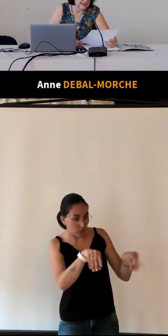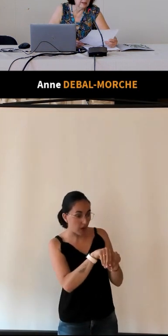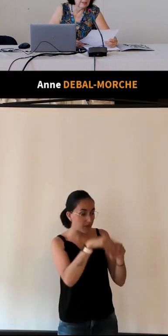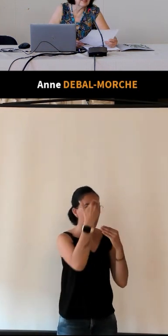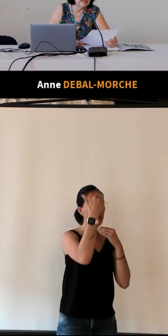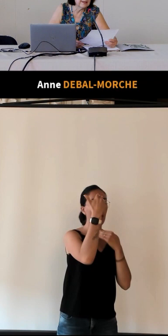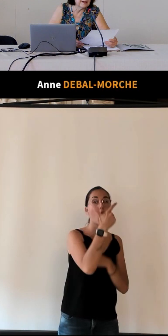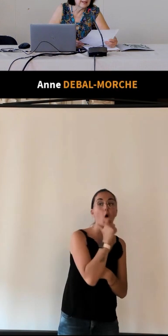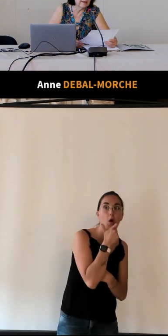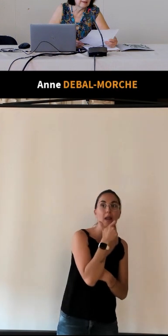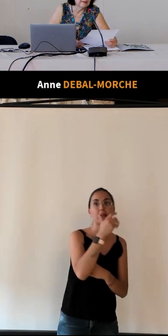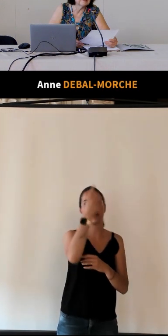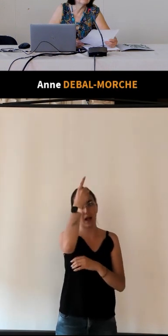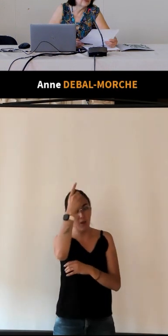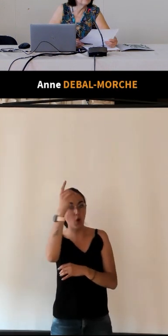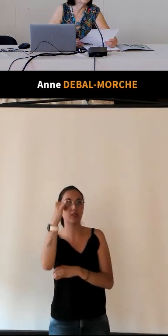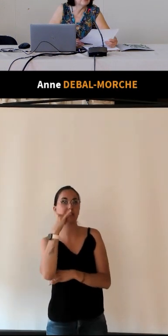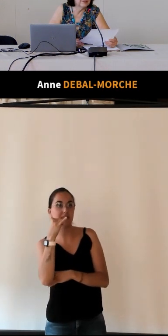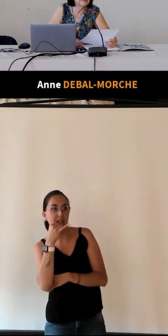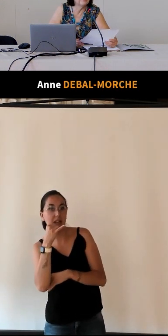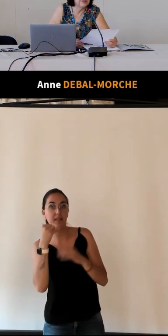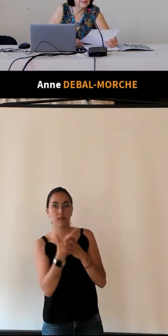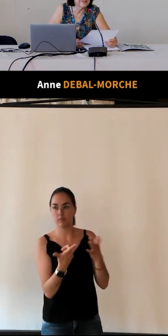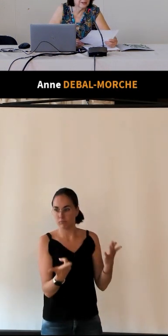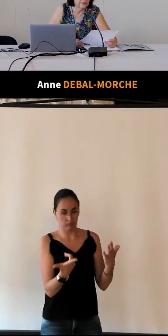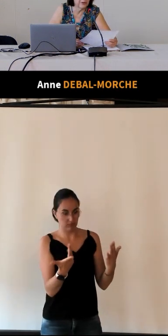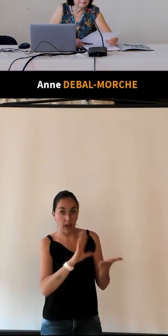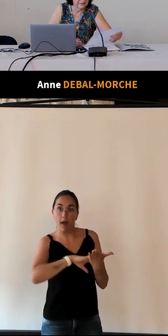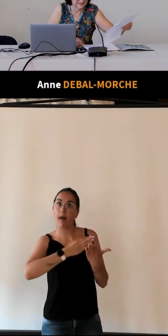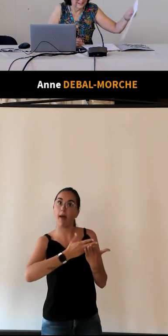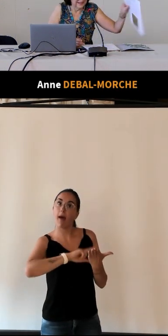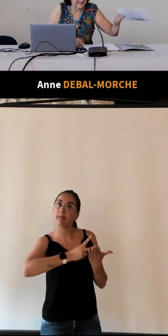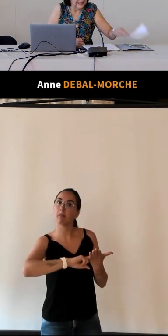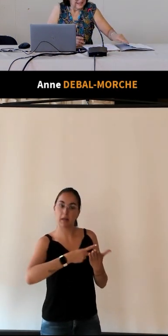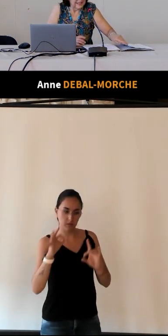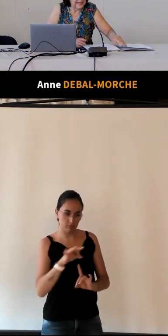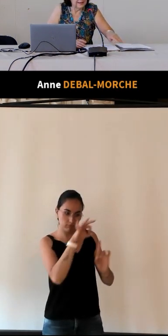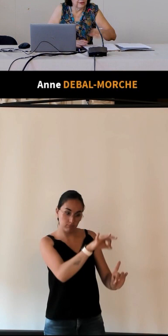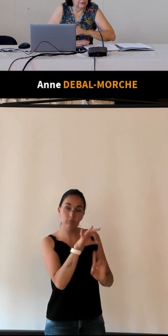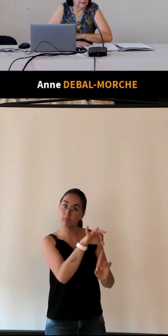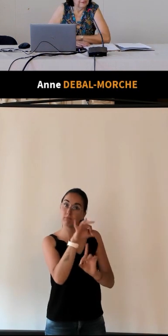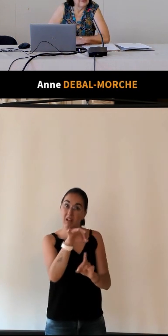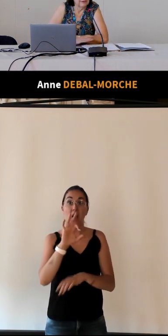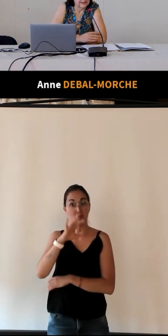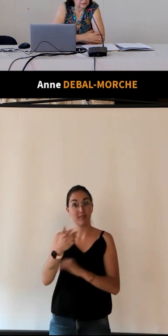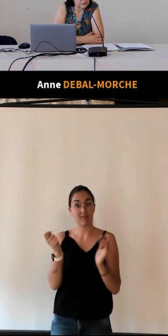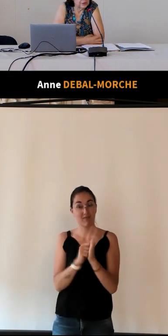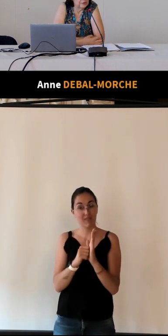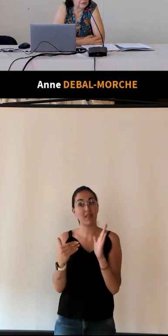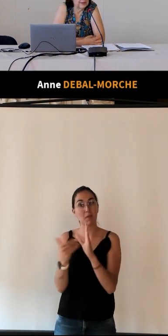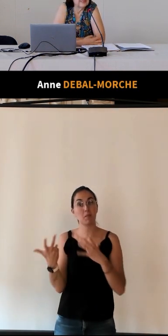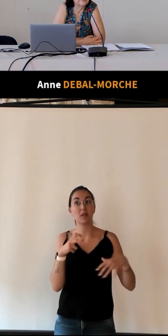espagnoles et italiennes. Donc oui, on est en 1853. Et dans l